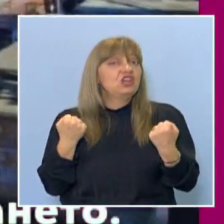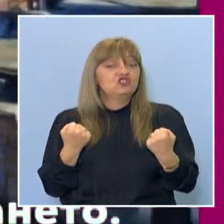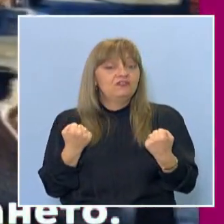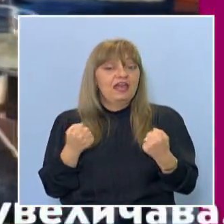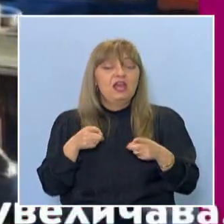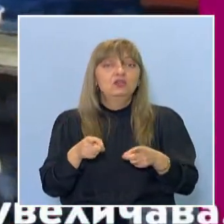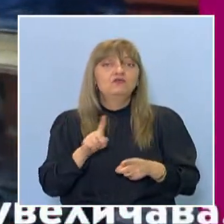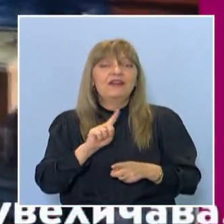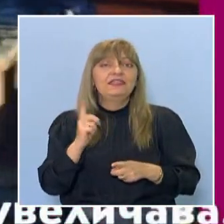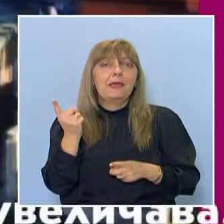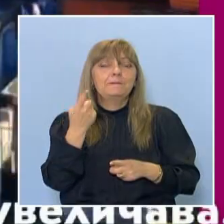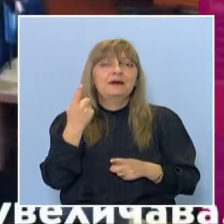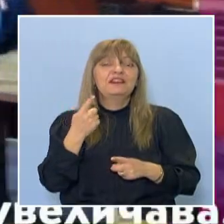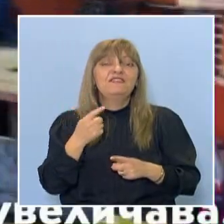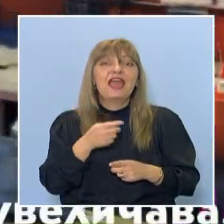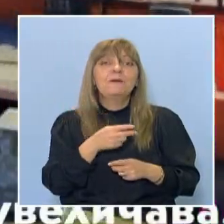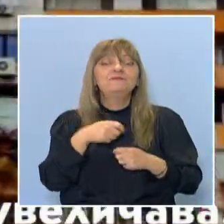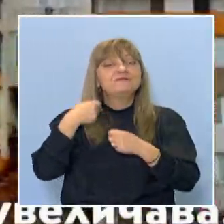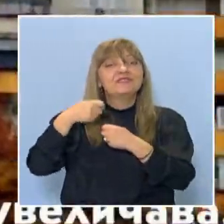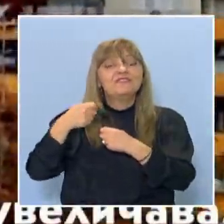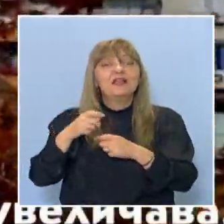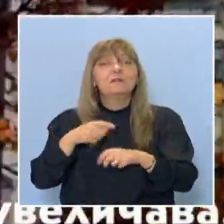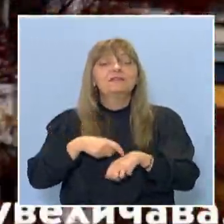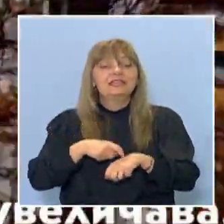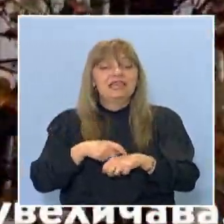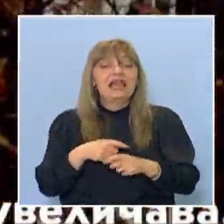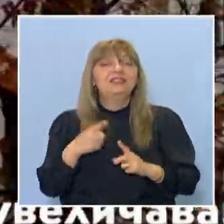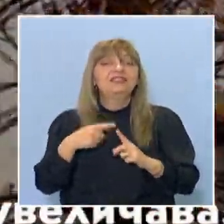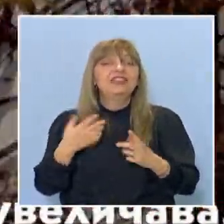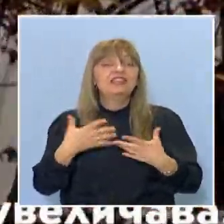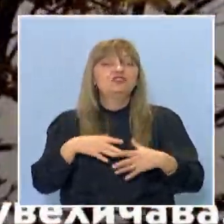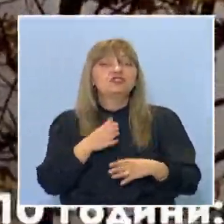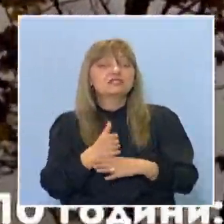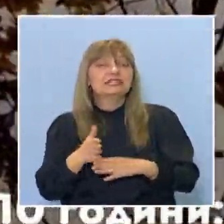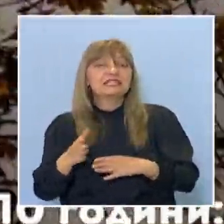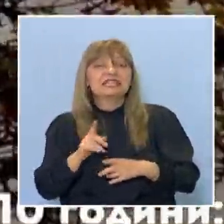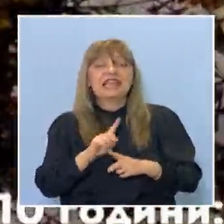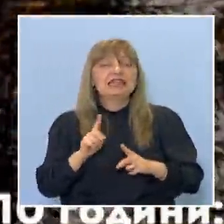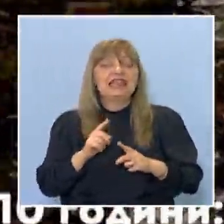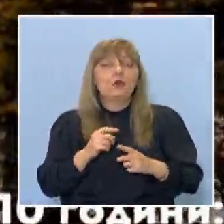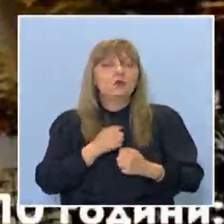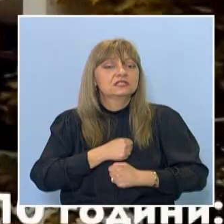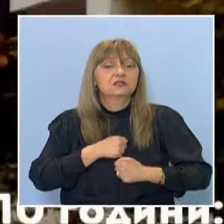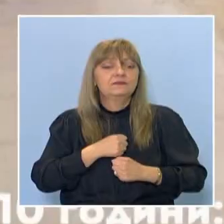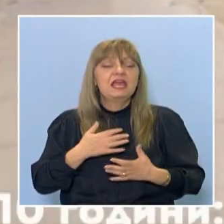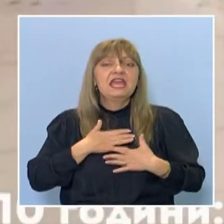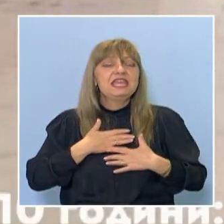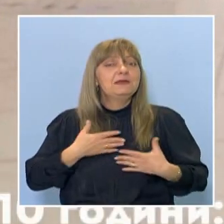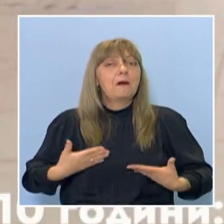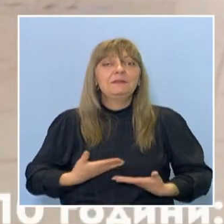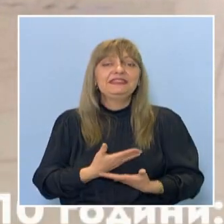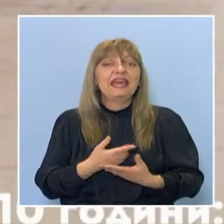репортерски опит на Дилян. Техническата страна на професията също не го затруднява. Имам интерес към професията. Усекнал съм с